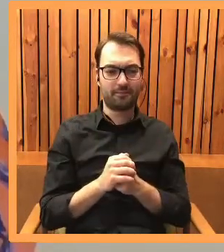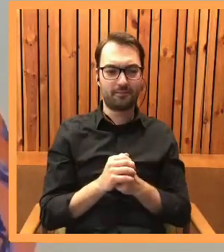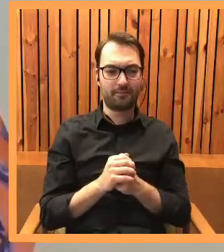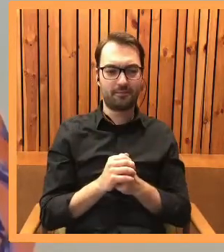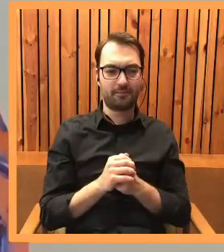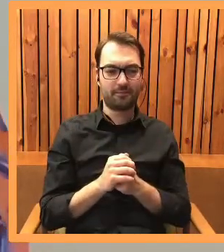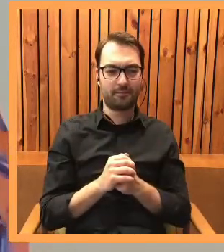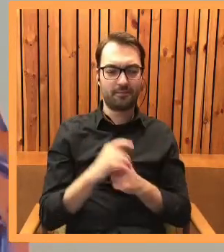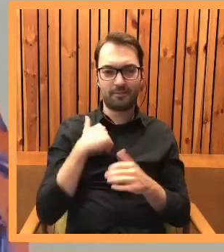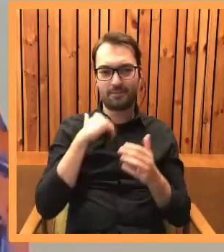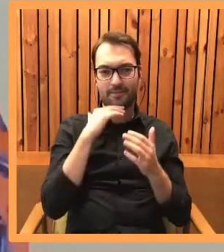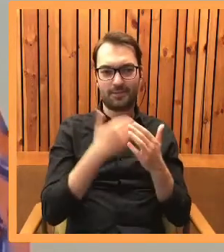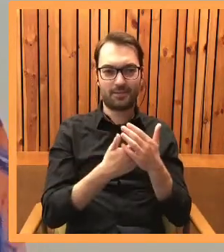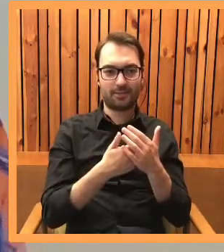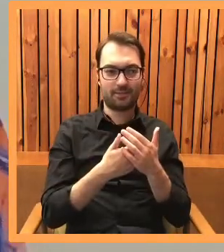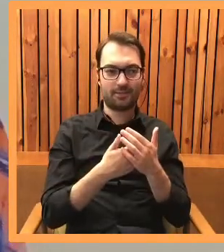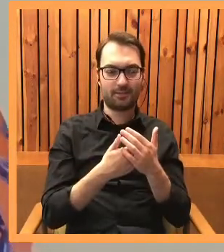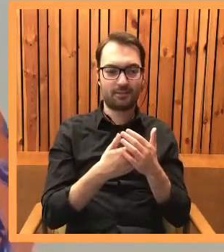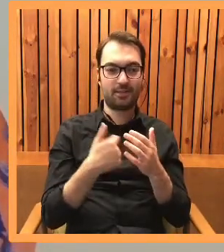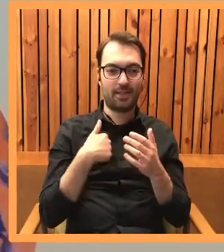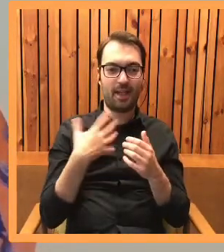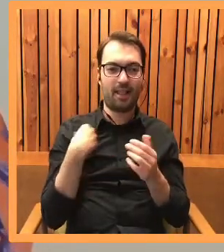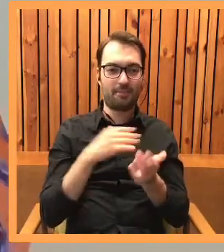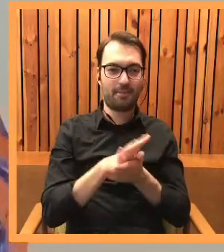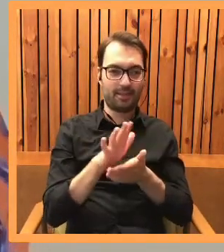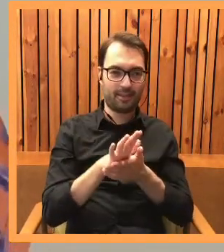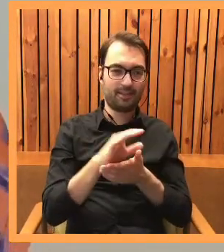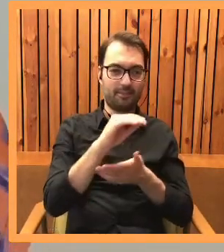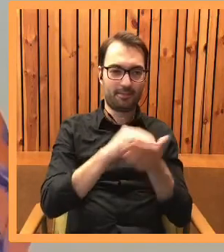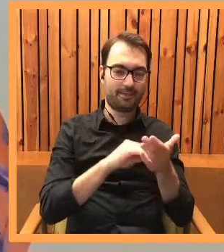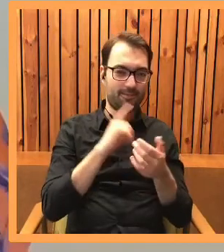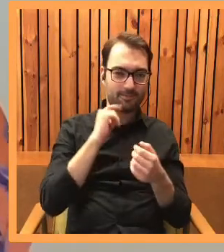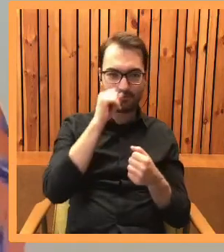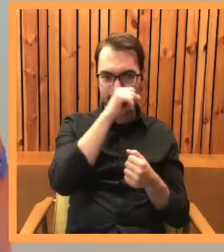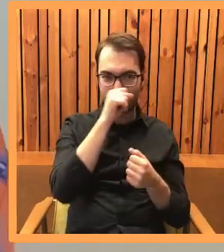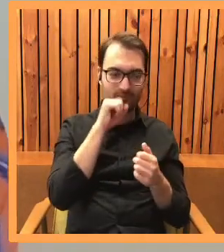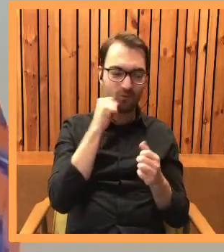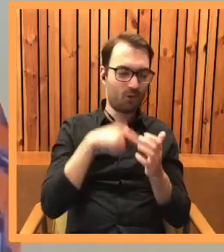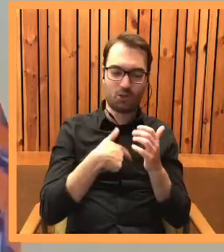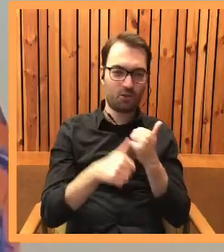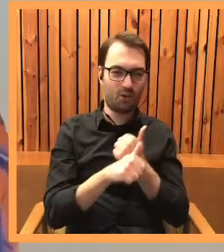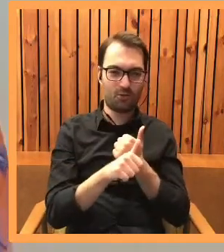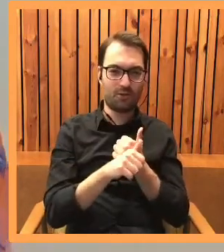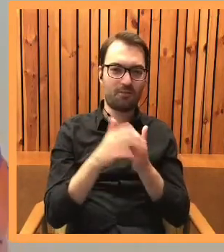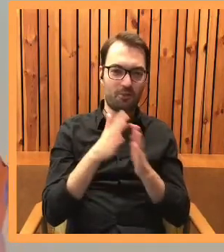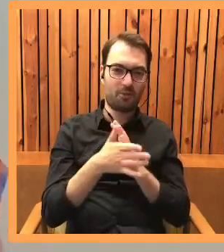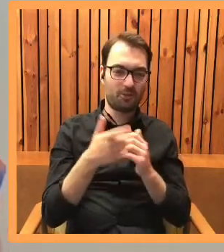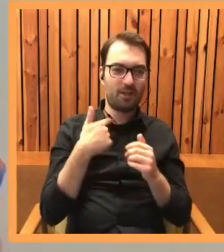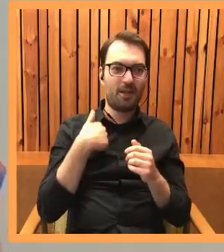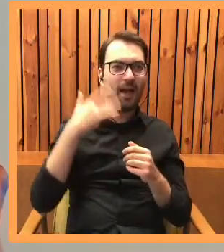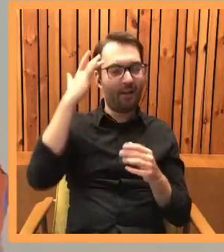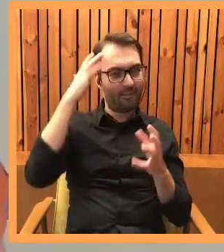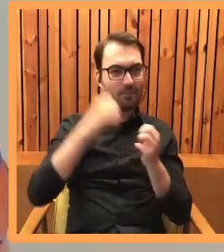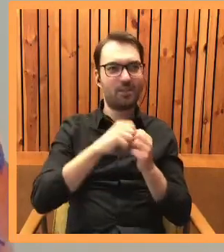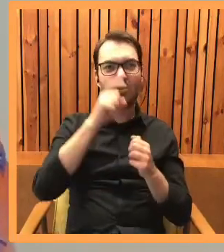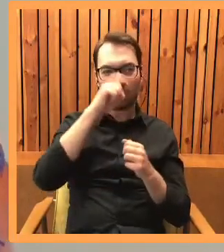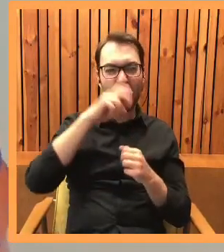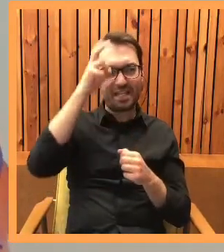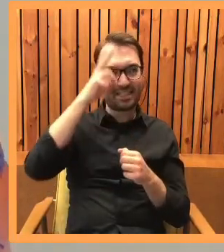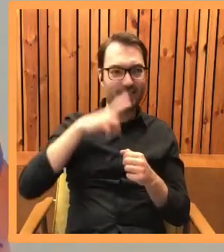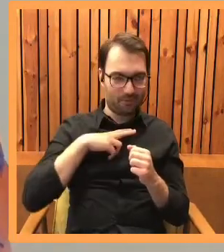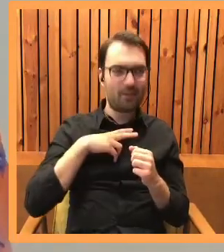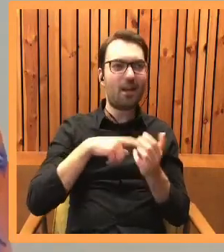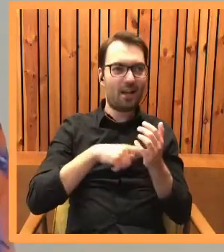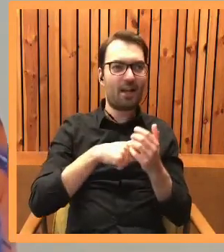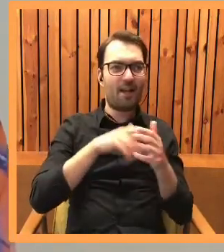I powiem szczerze, że jako 15-latka pisząc tego na myśli, dla mnie po prostu to była złapdania na mieszkańcach danej miejscowości. Nie miałam tutaj,